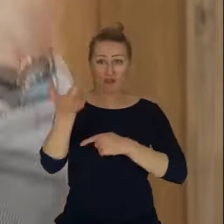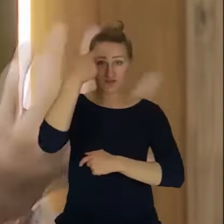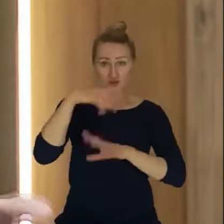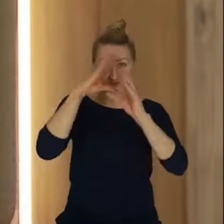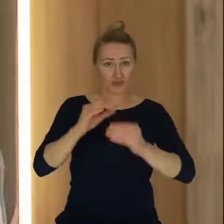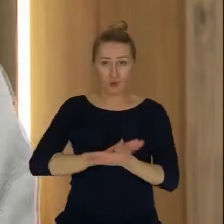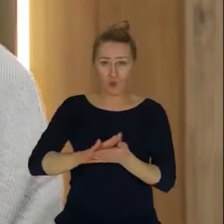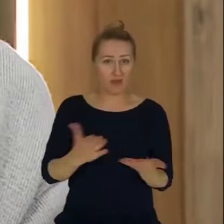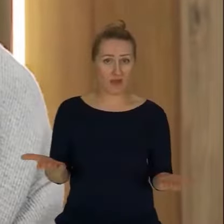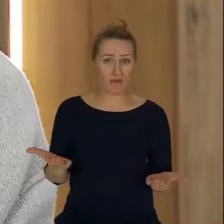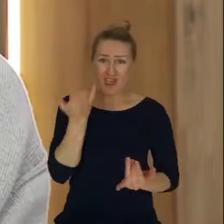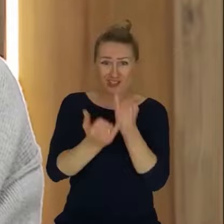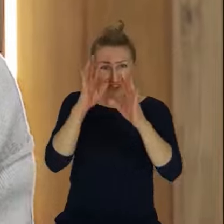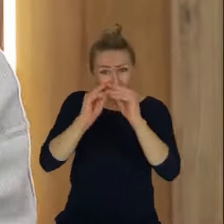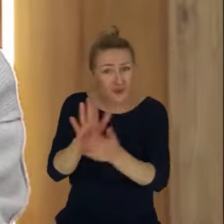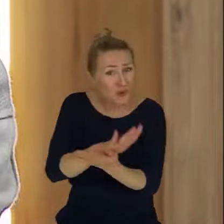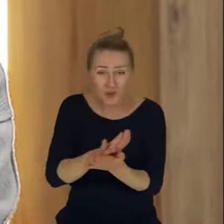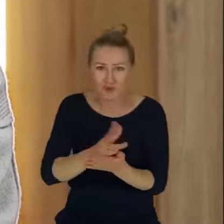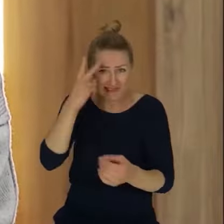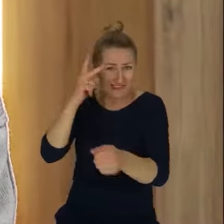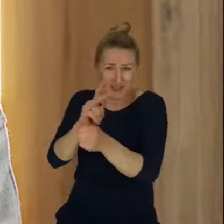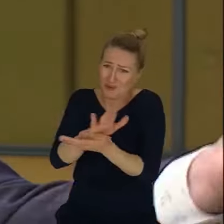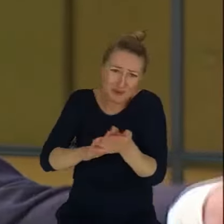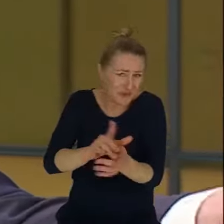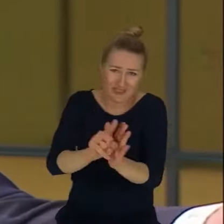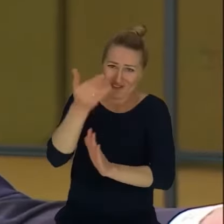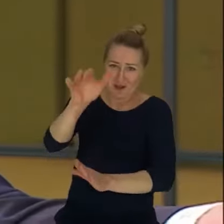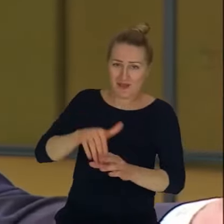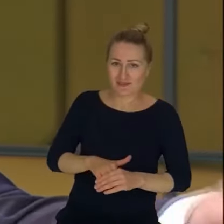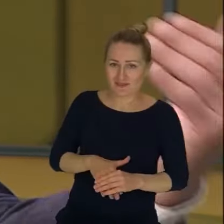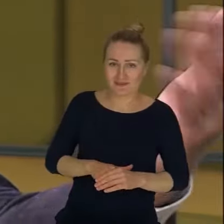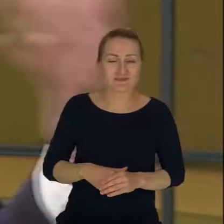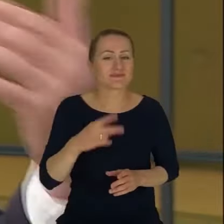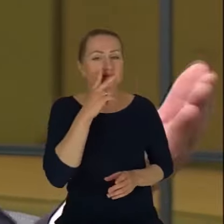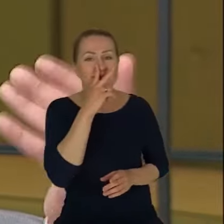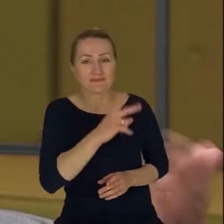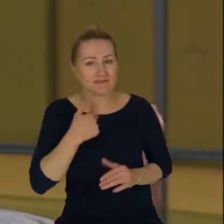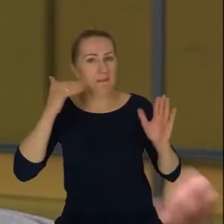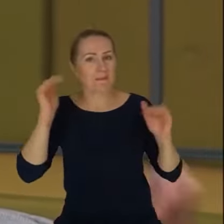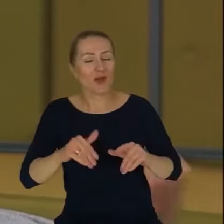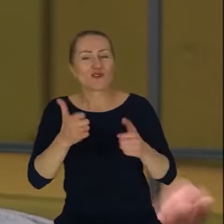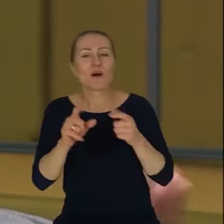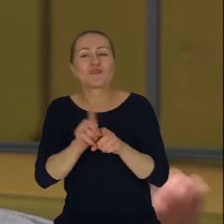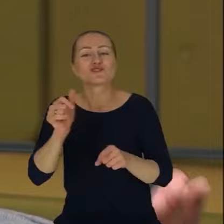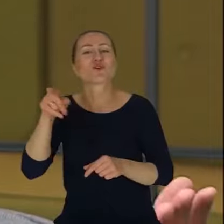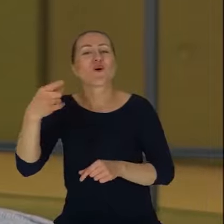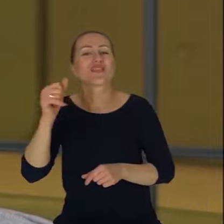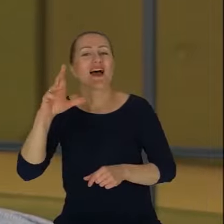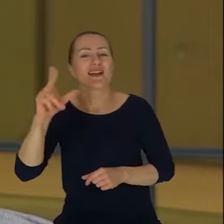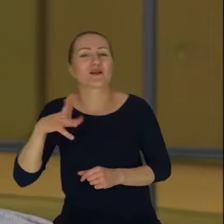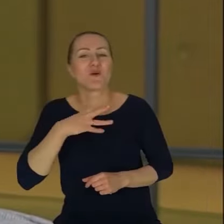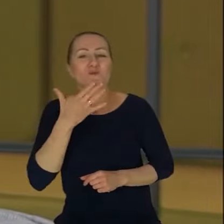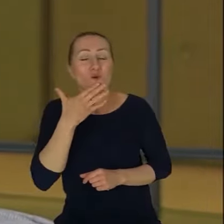w ogóle o jakim zaufaniu mi możemy mówić? A media często tego nie mają. Ja podbić to, co Darek powiedział o tym patrzeniu. Jak do ciebie mówię, to patrzę na ciebie